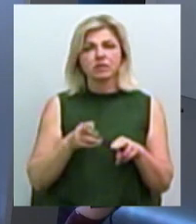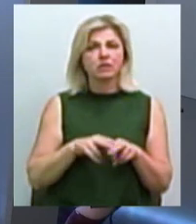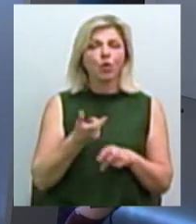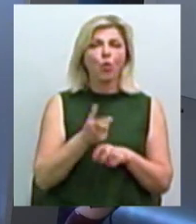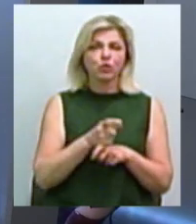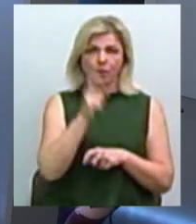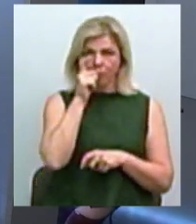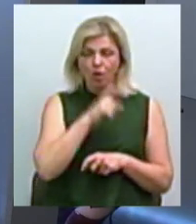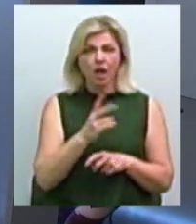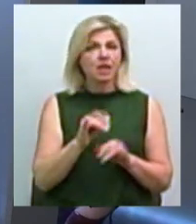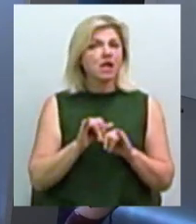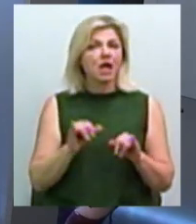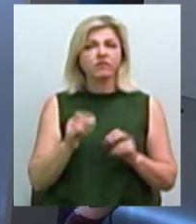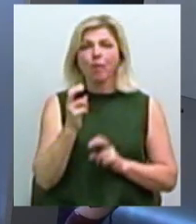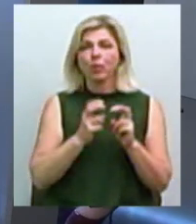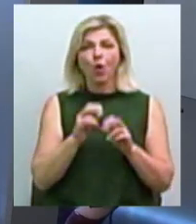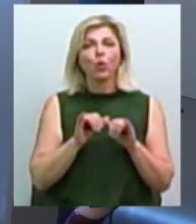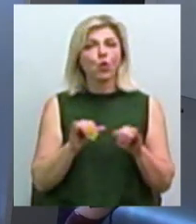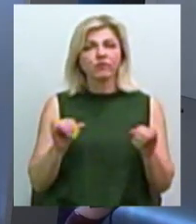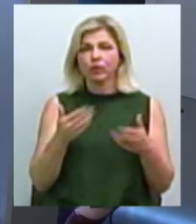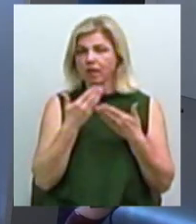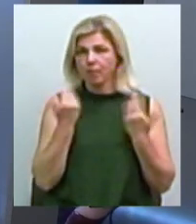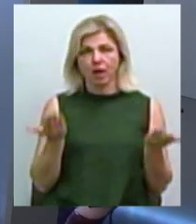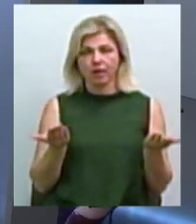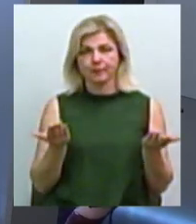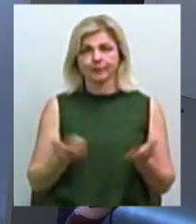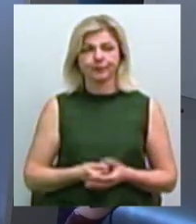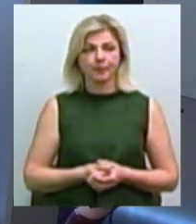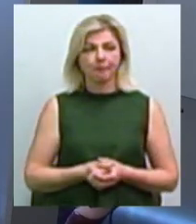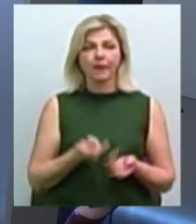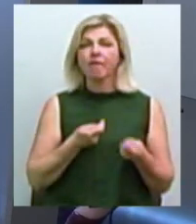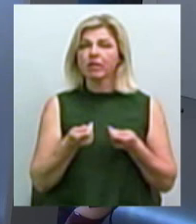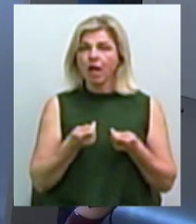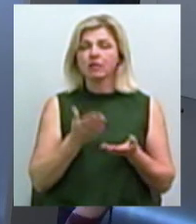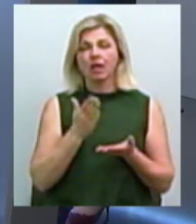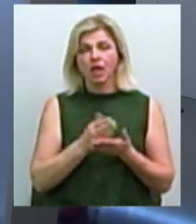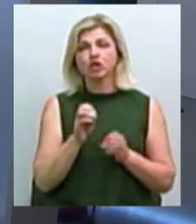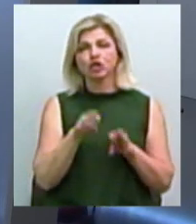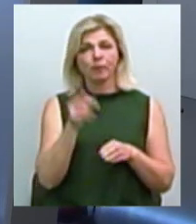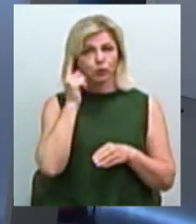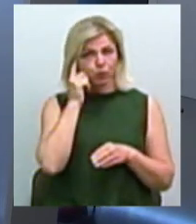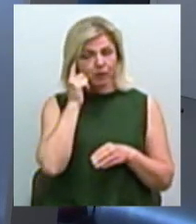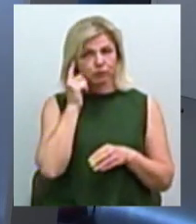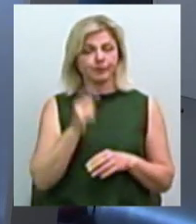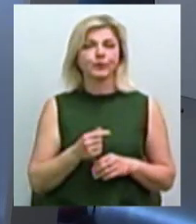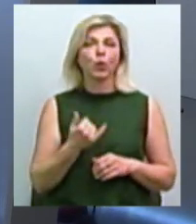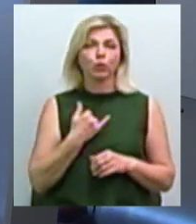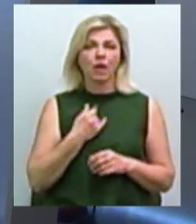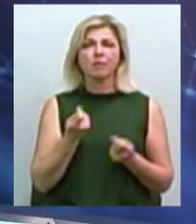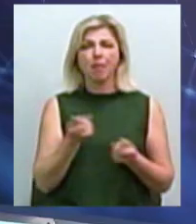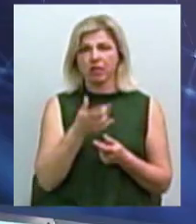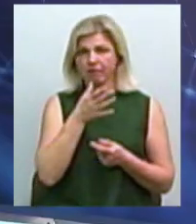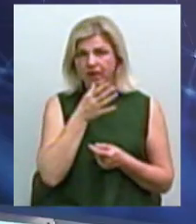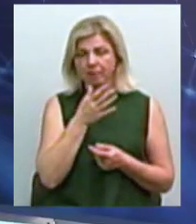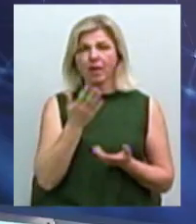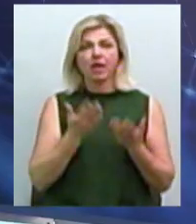розвивається промисловість, розвитку немає. Тому, владію, є над чим задуматися? У нас півтори хвилини, якщо зможете, дуже стисло.